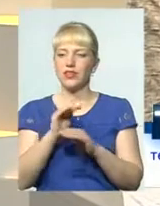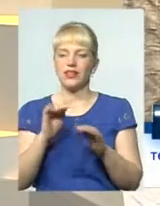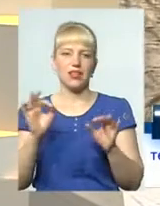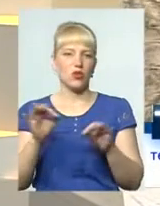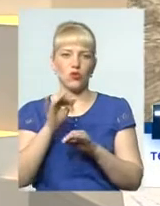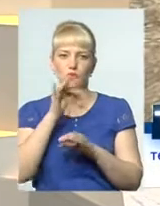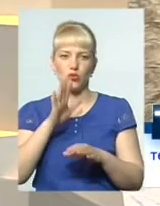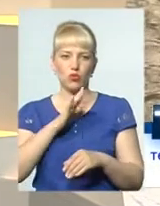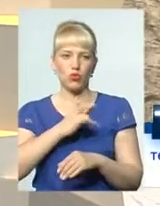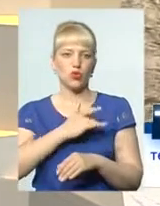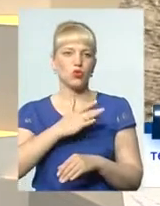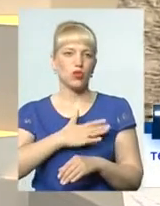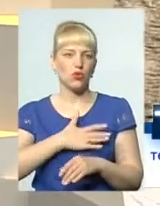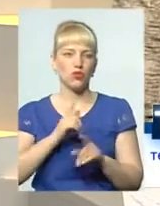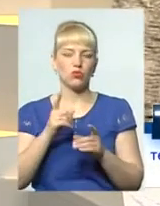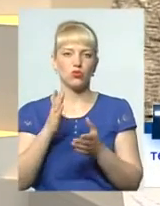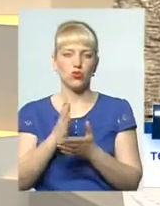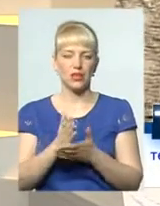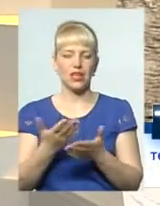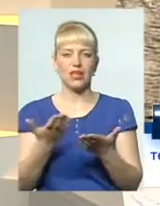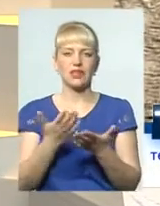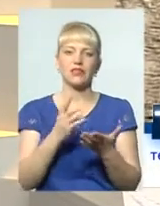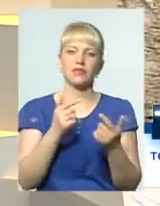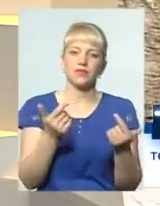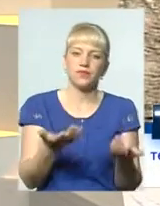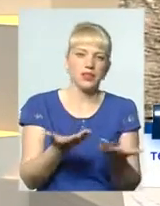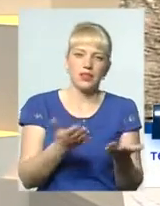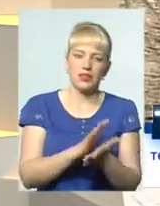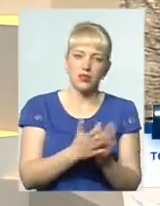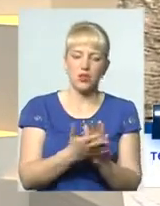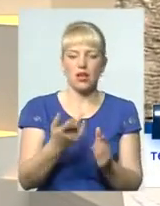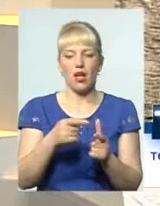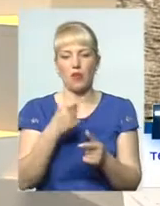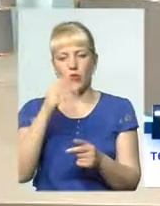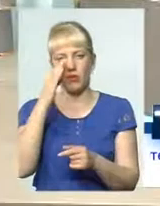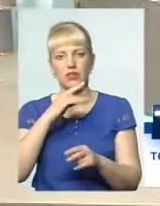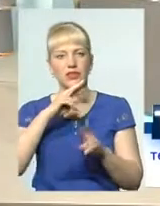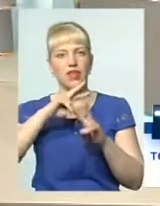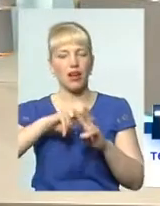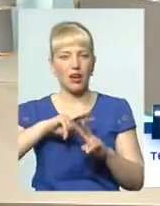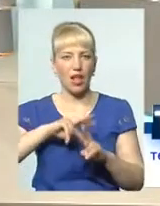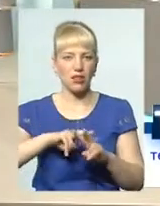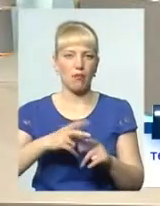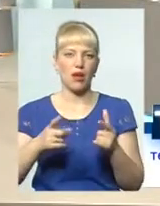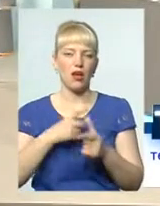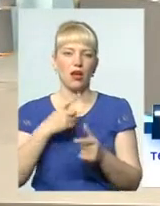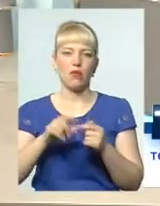Тому що є певна ситуація. Або ж батьки за ґратами, або ж мама може бути